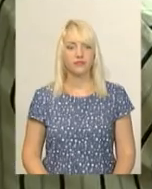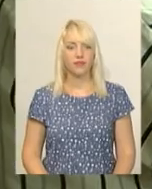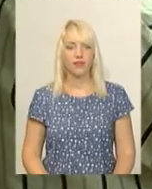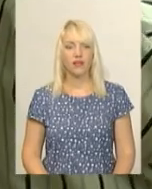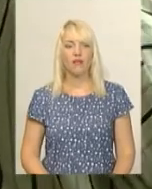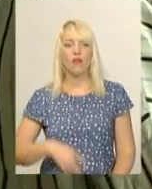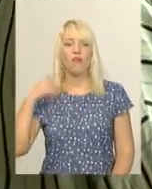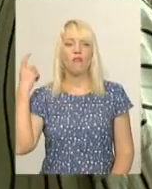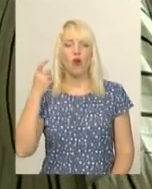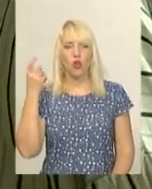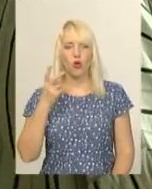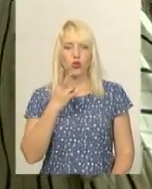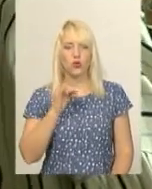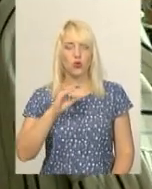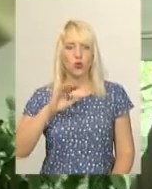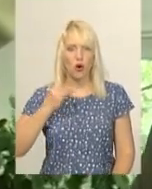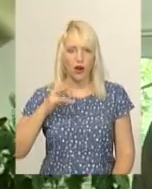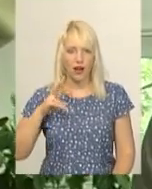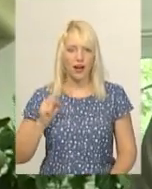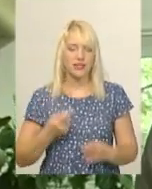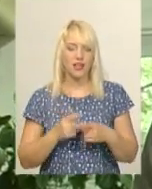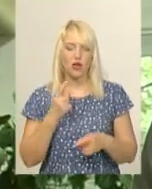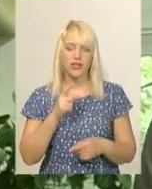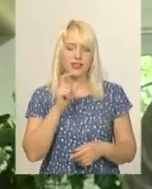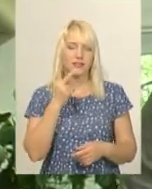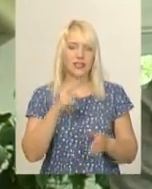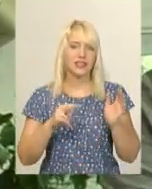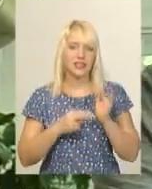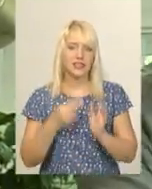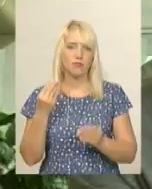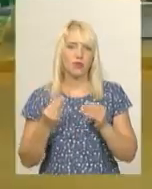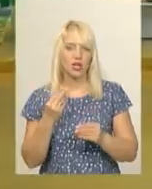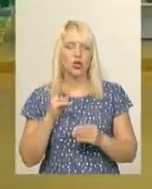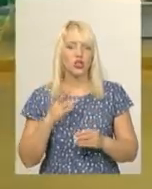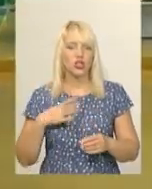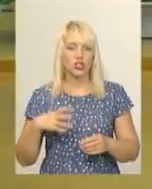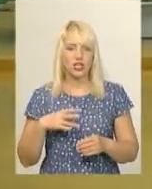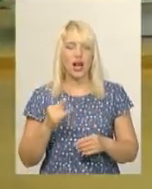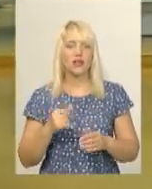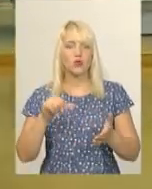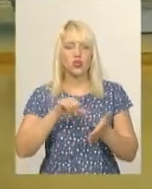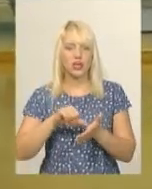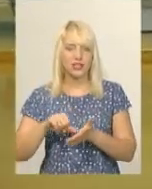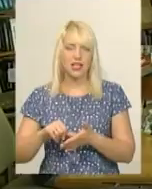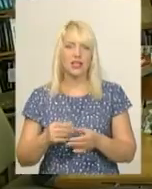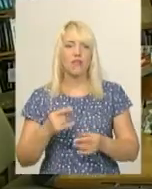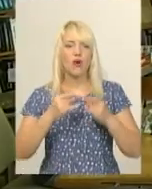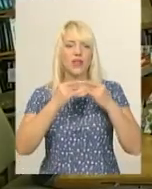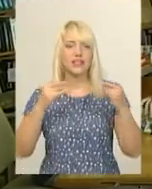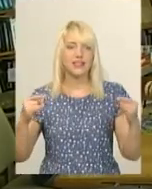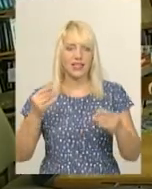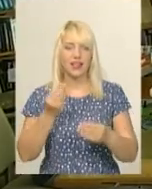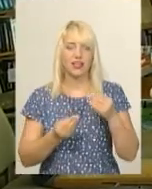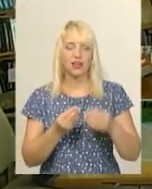Володар Нью-Йорка – одна з 27 ігор, які чекають на учасників турніру з настільних ігор між підлітковими клубами Хмельницького. До